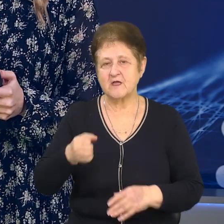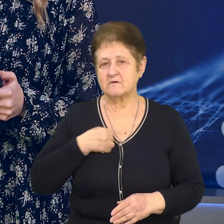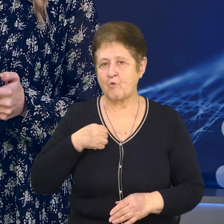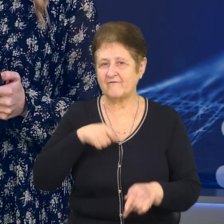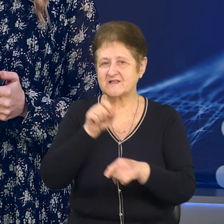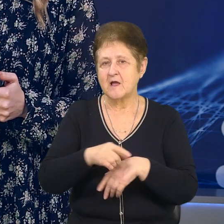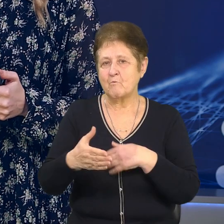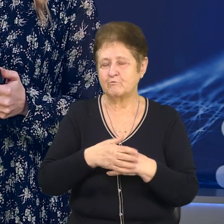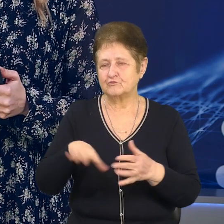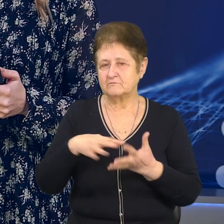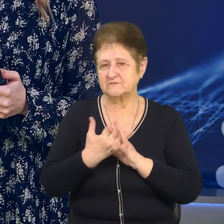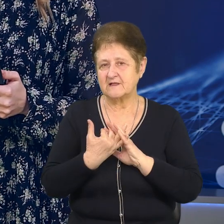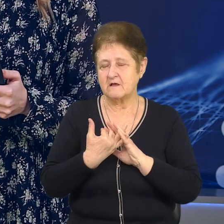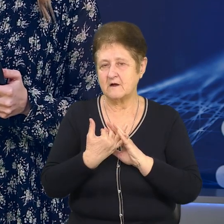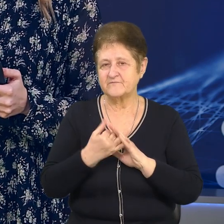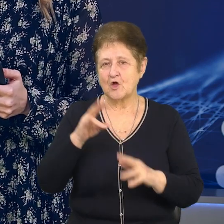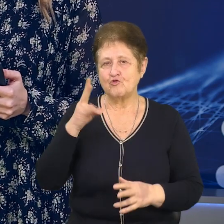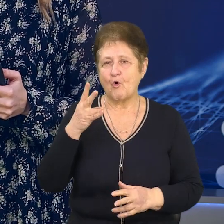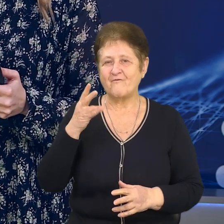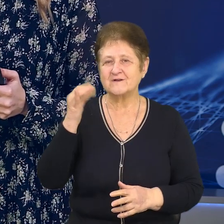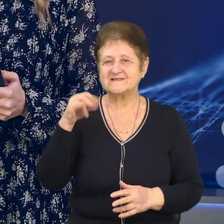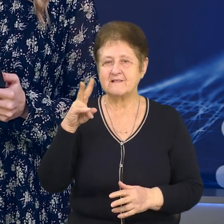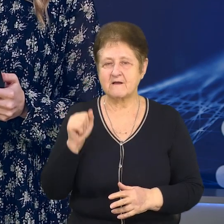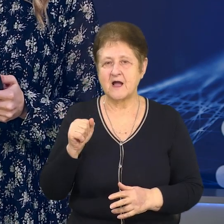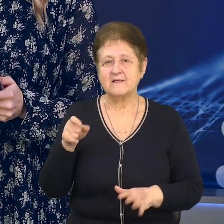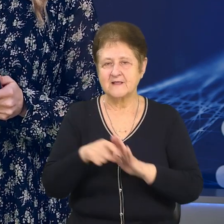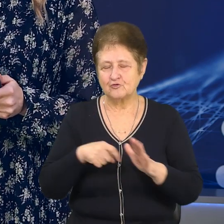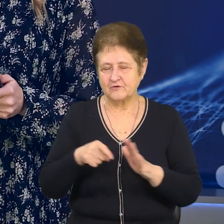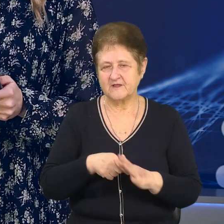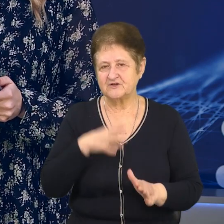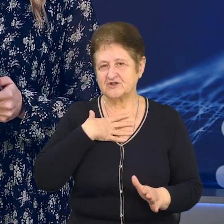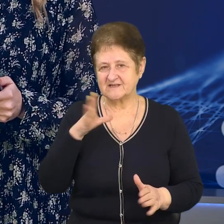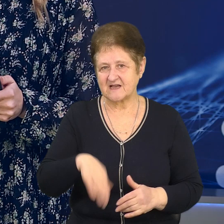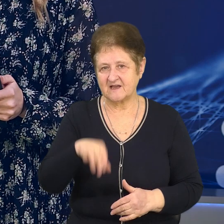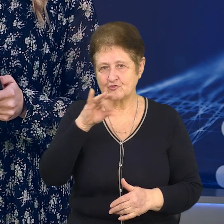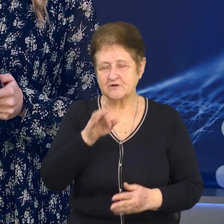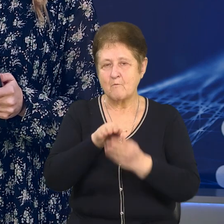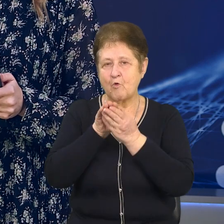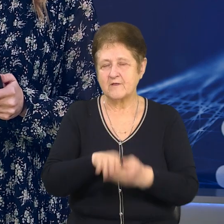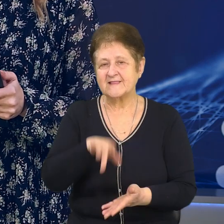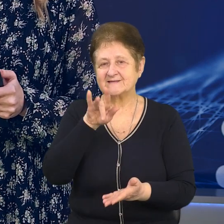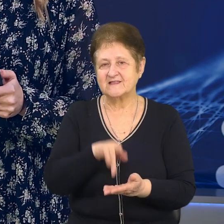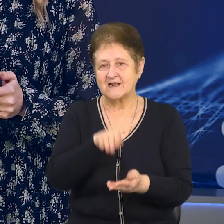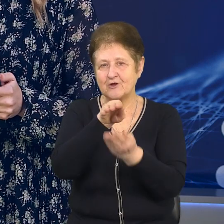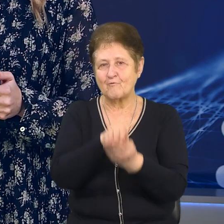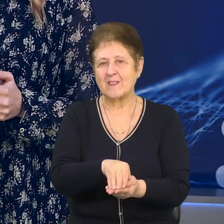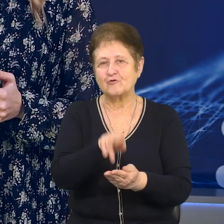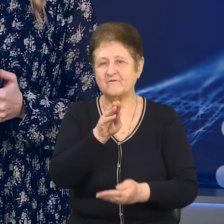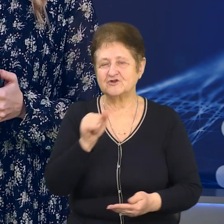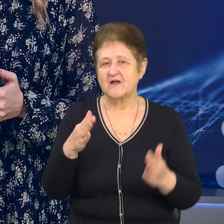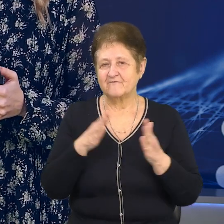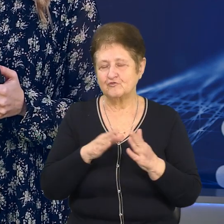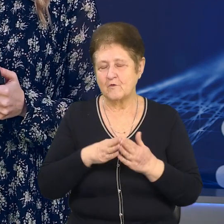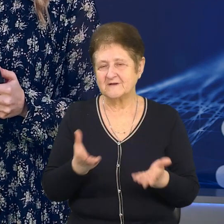поблизу населеного пункту Новосілка на Донеччині Руслан загинув. Поховали на центральному кладовищі. Вдома у